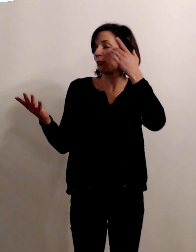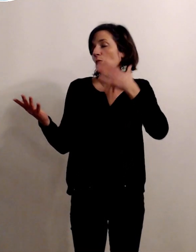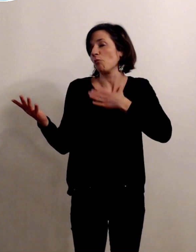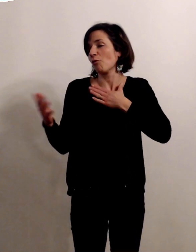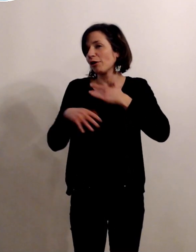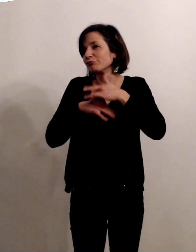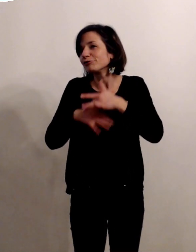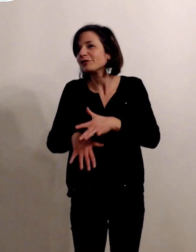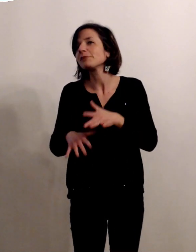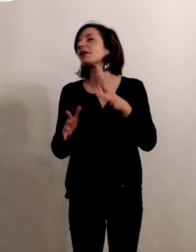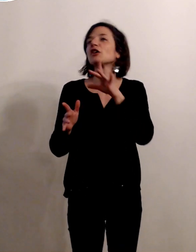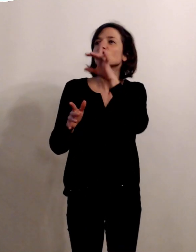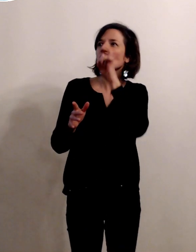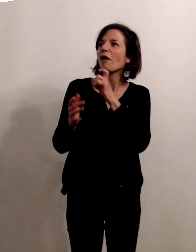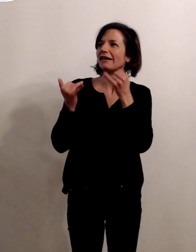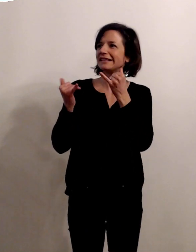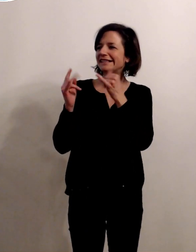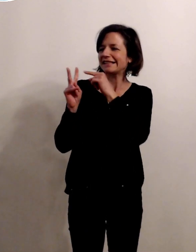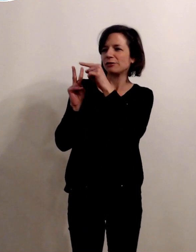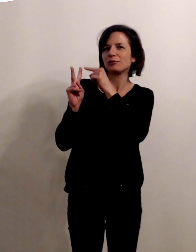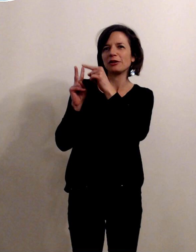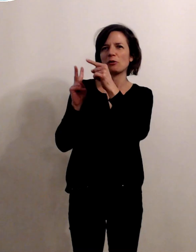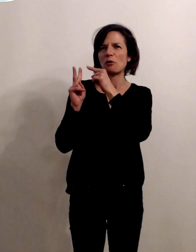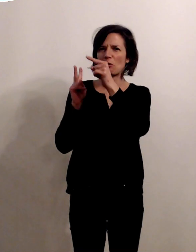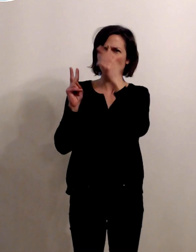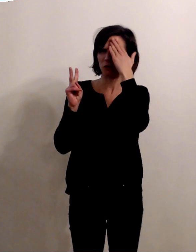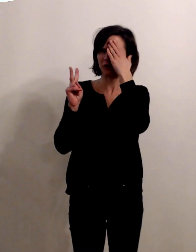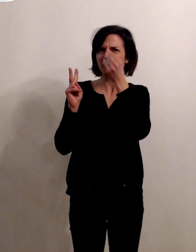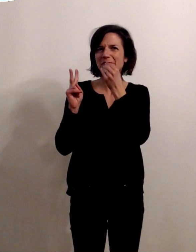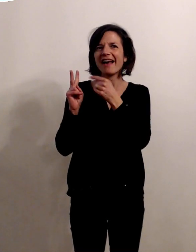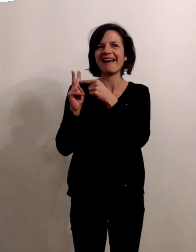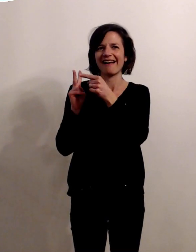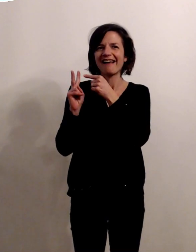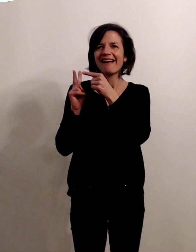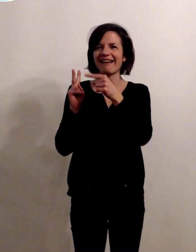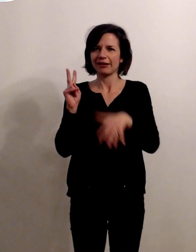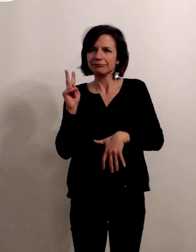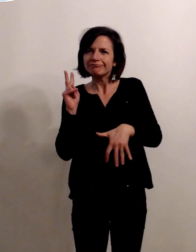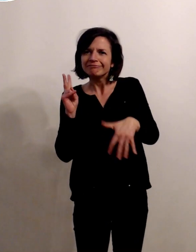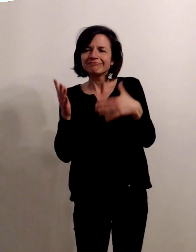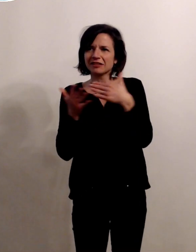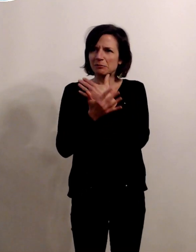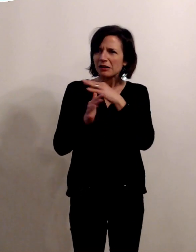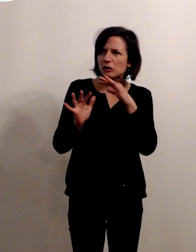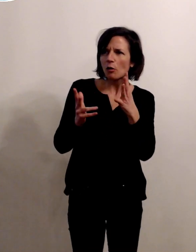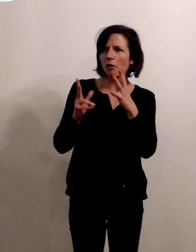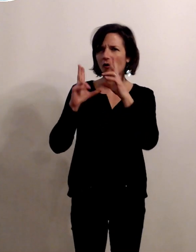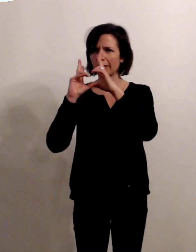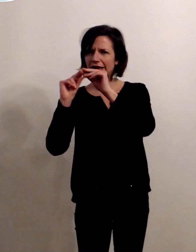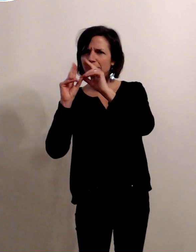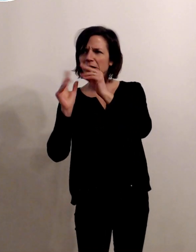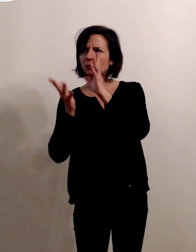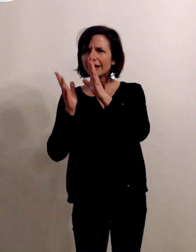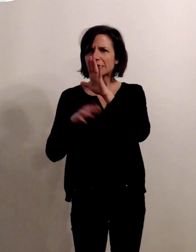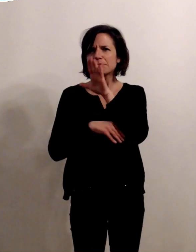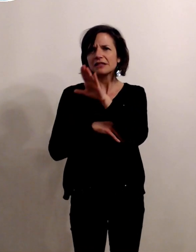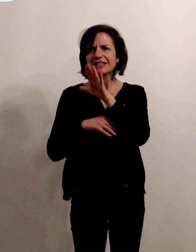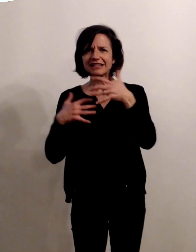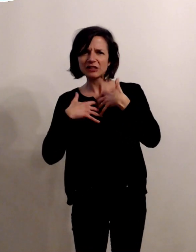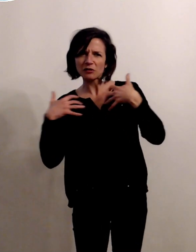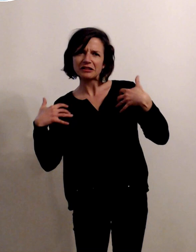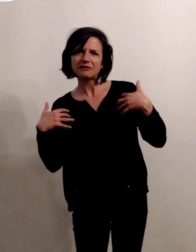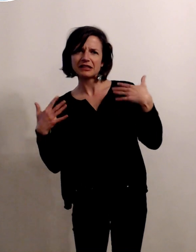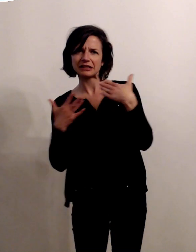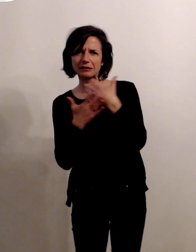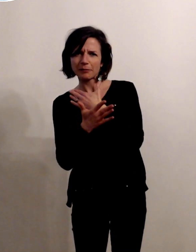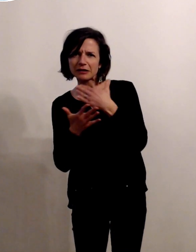je pense que là on a des spécialistes, des experts qui vont pouvoir présenter de manière plus scientifique sans doute et avec des